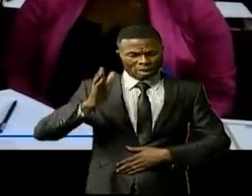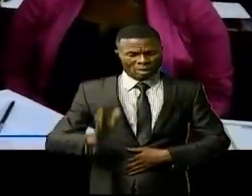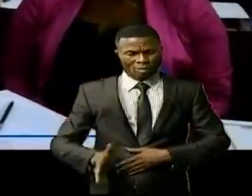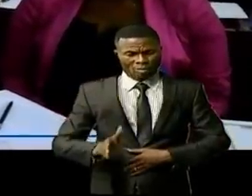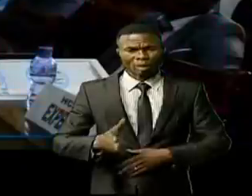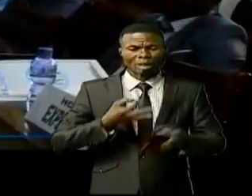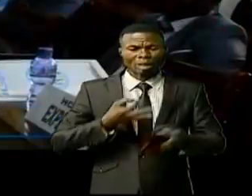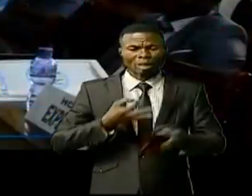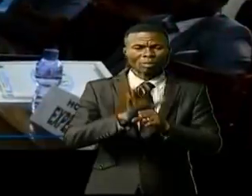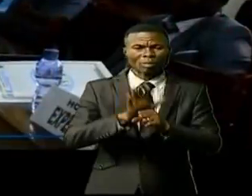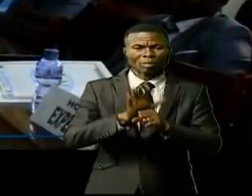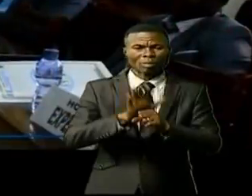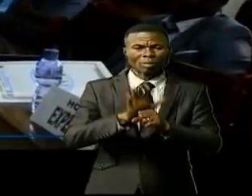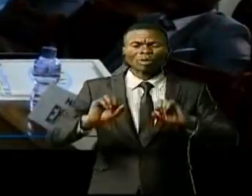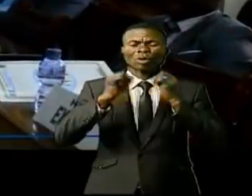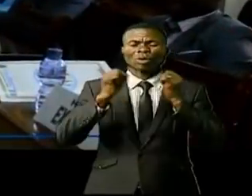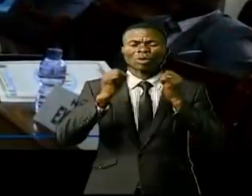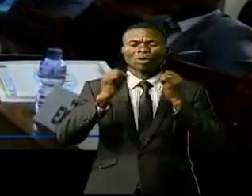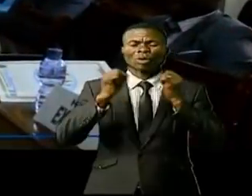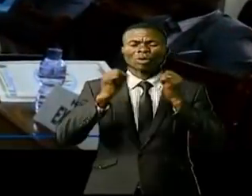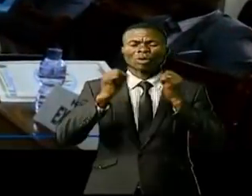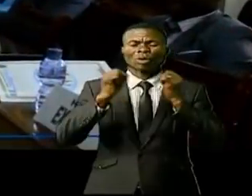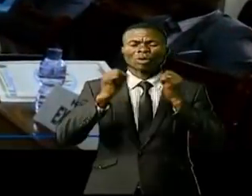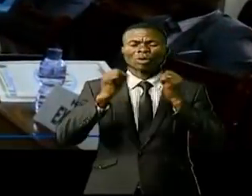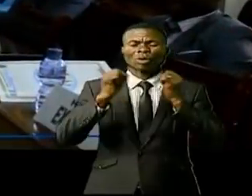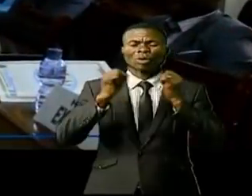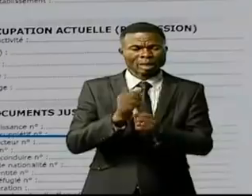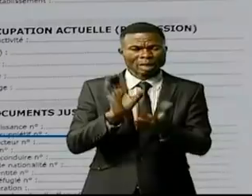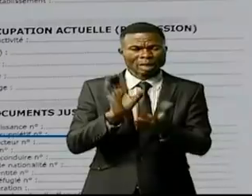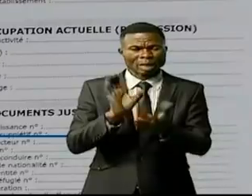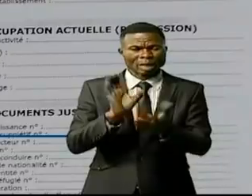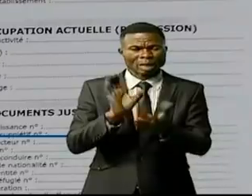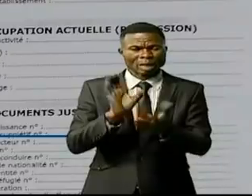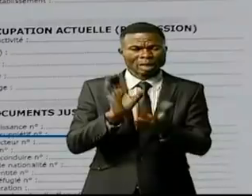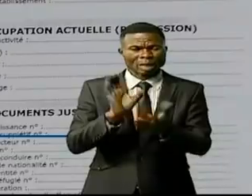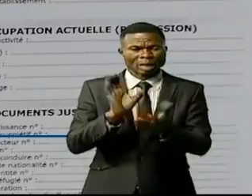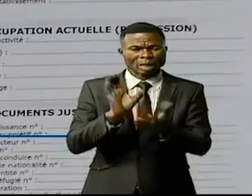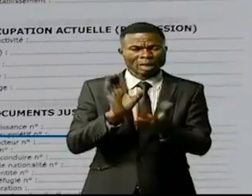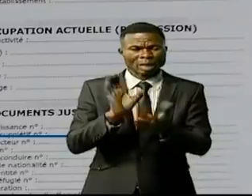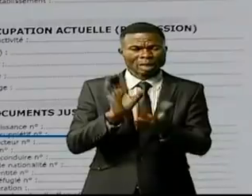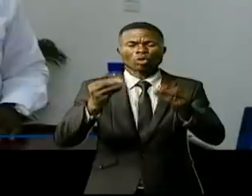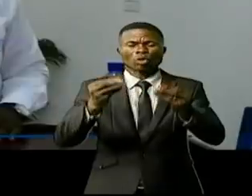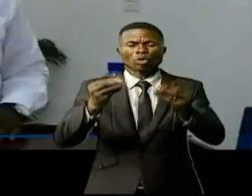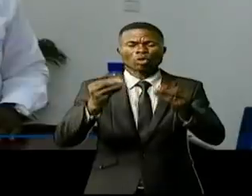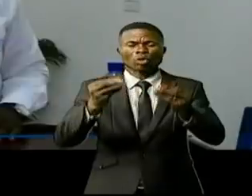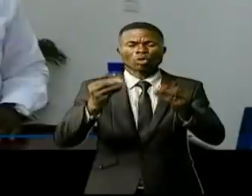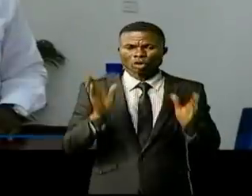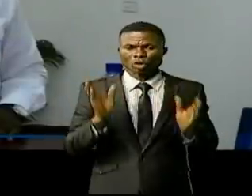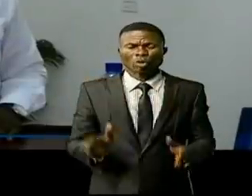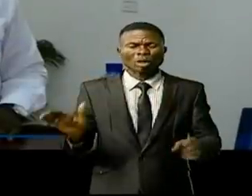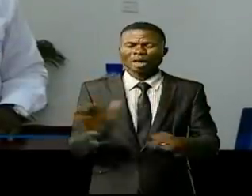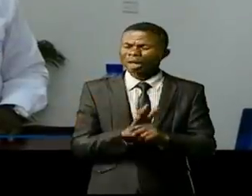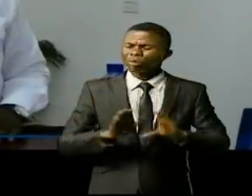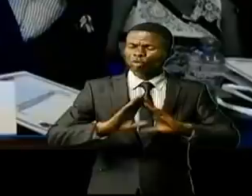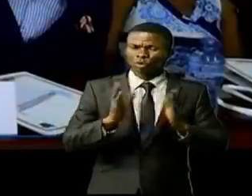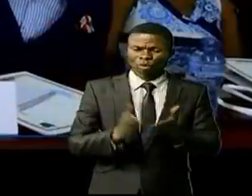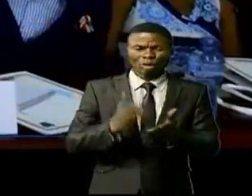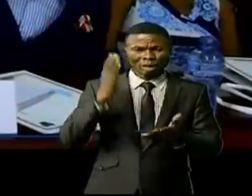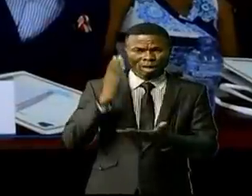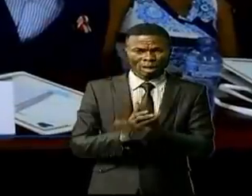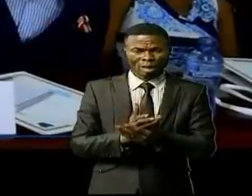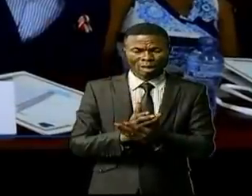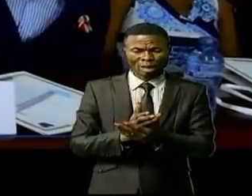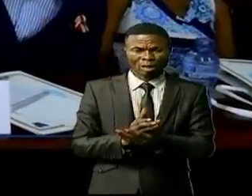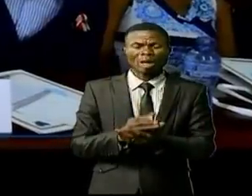les différents aspects de cette fuite d'identification personnelle, documents à soumettre à la population congolaise, comme l'un des atouts de lutte contre la